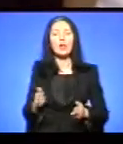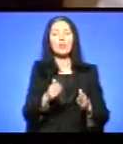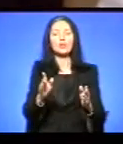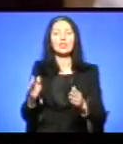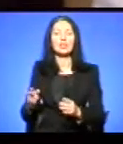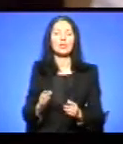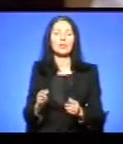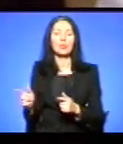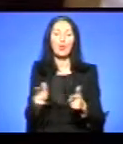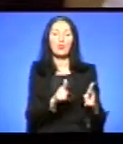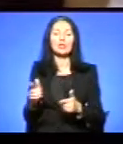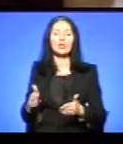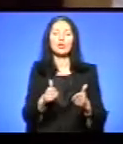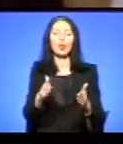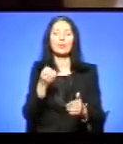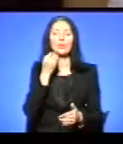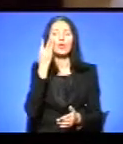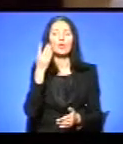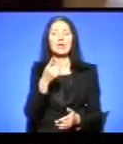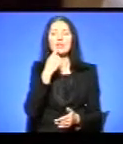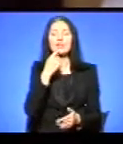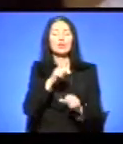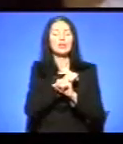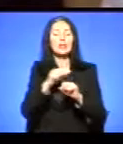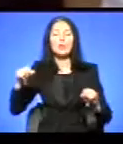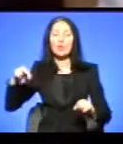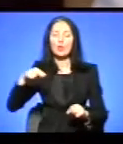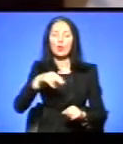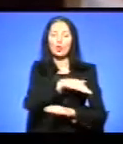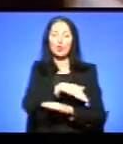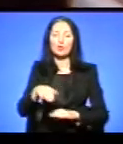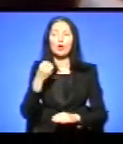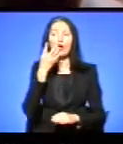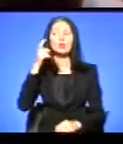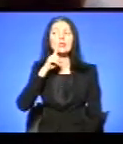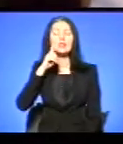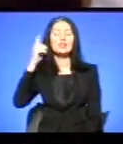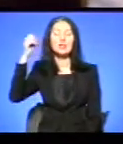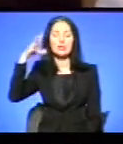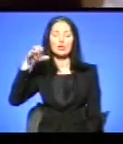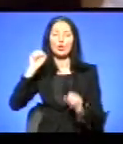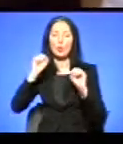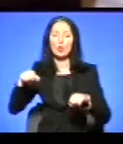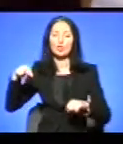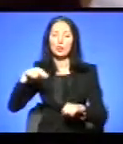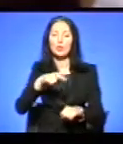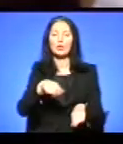не можна переходити, а коли зелене можна. Також є в людей